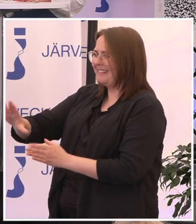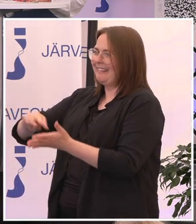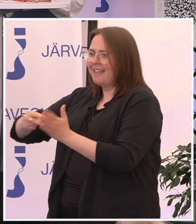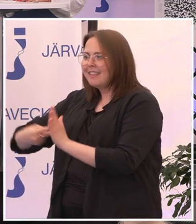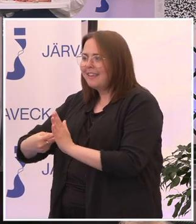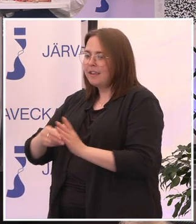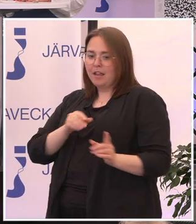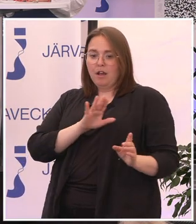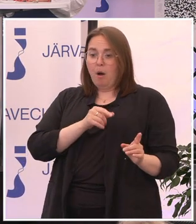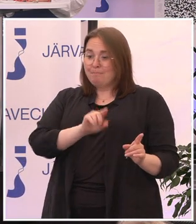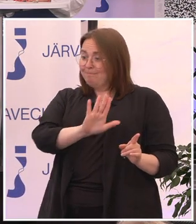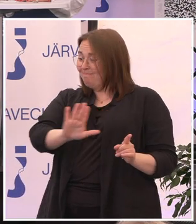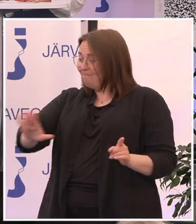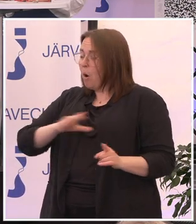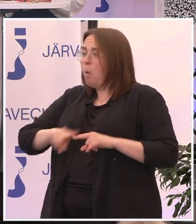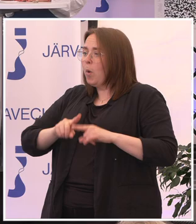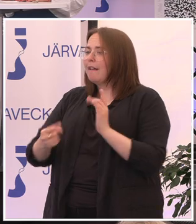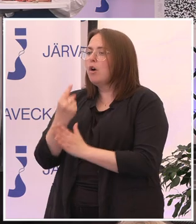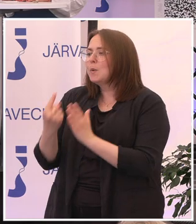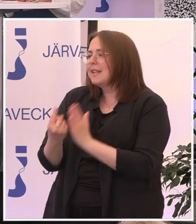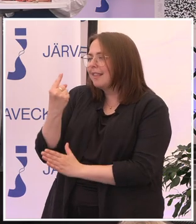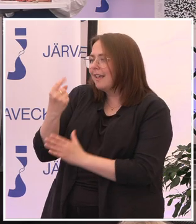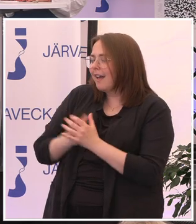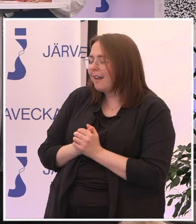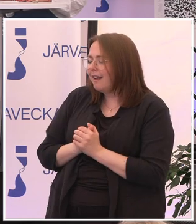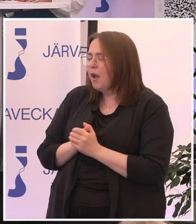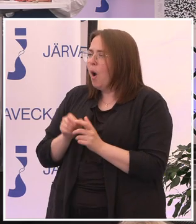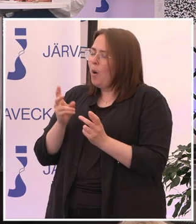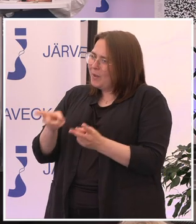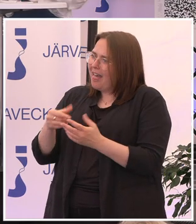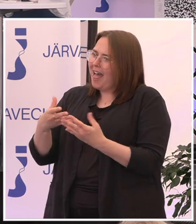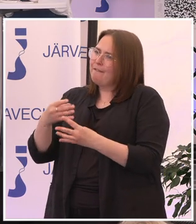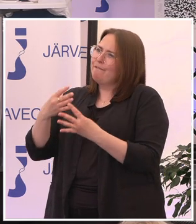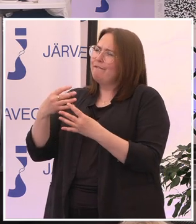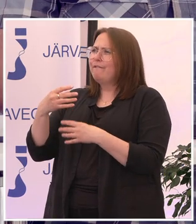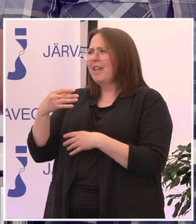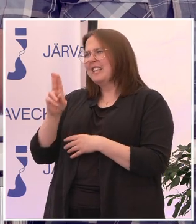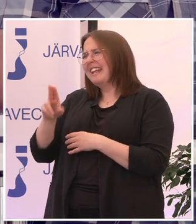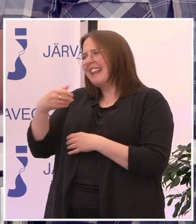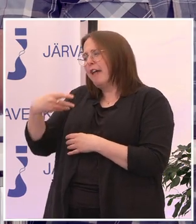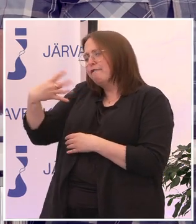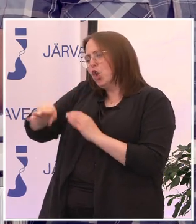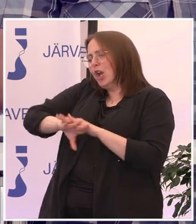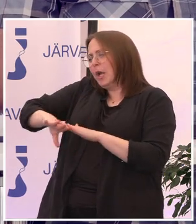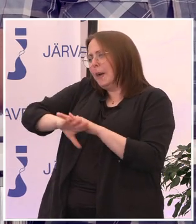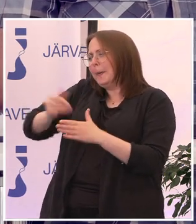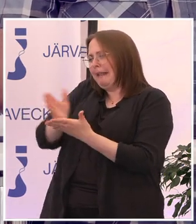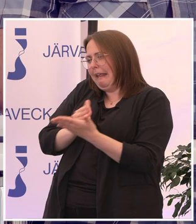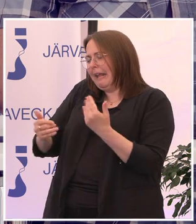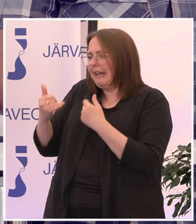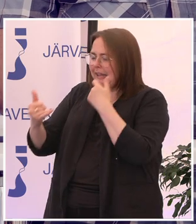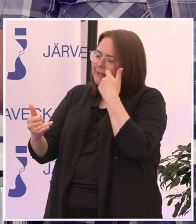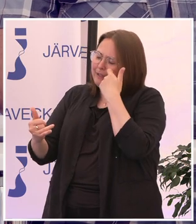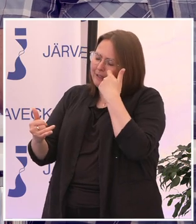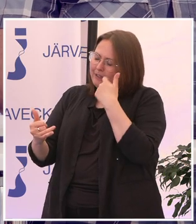de har alla olika förutsättningar. Så det är egentligen fyra grunddelar i